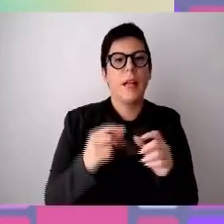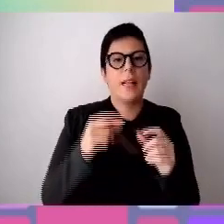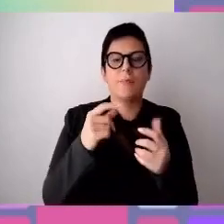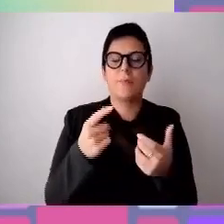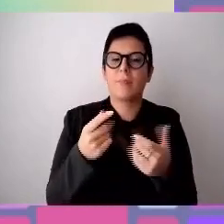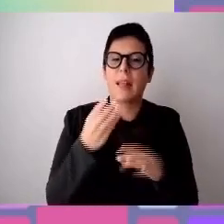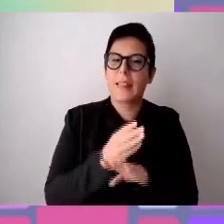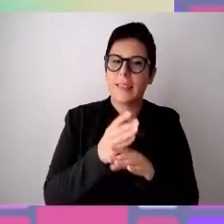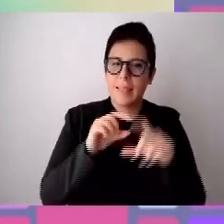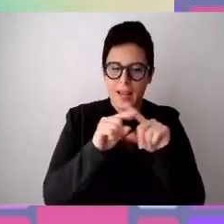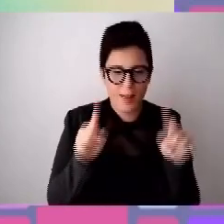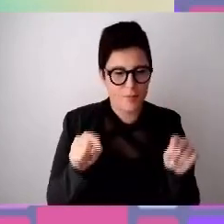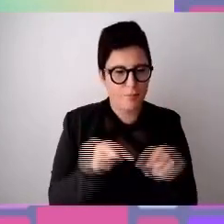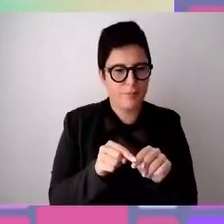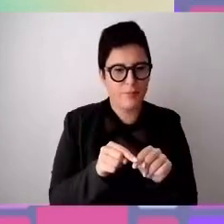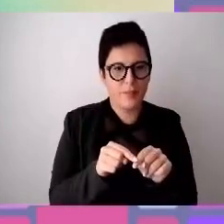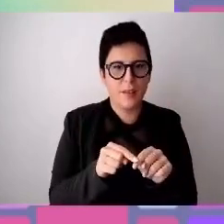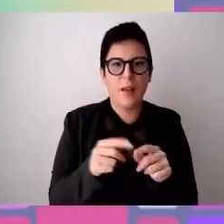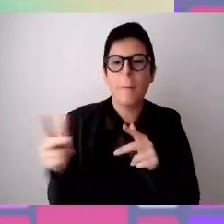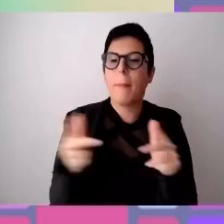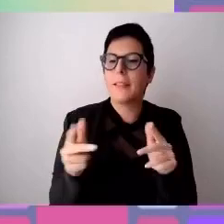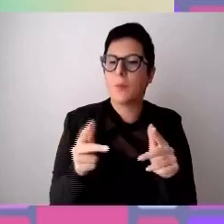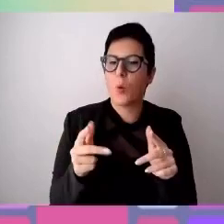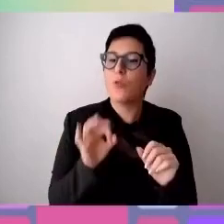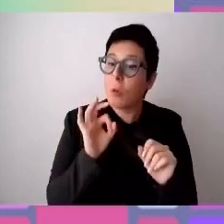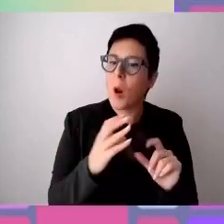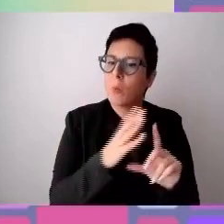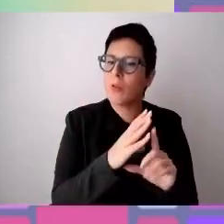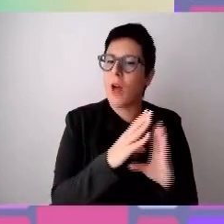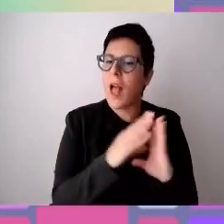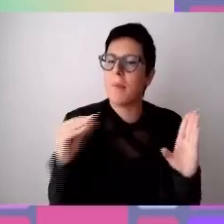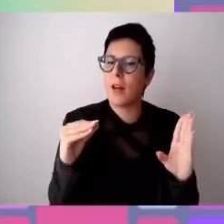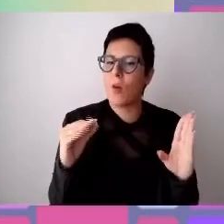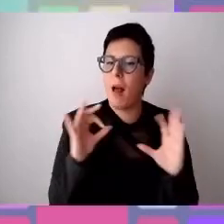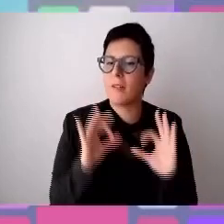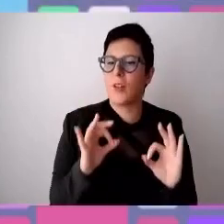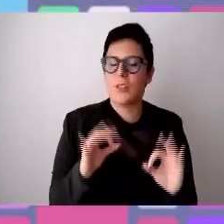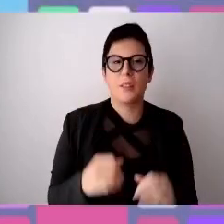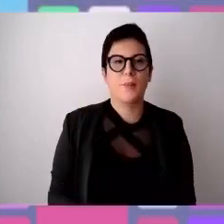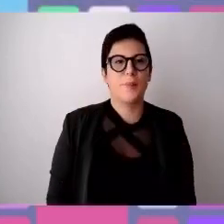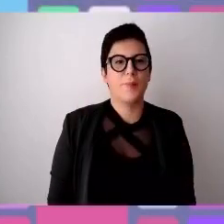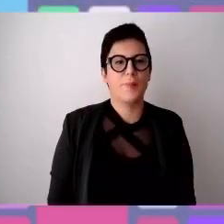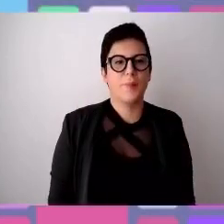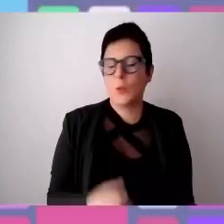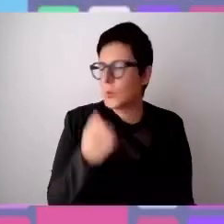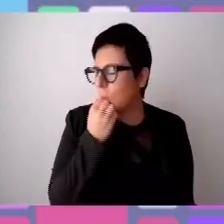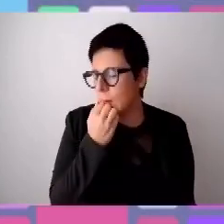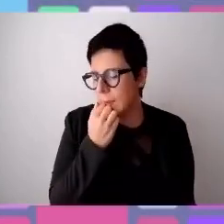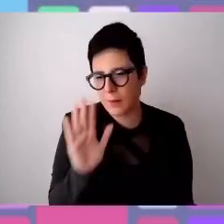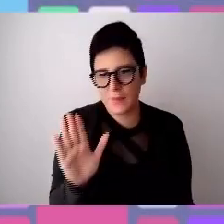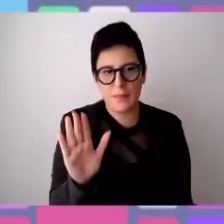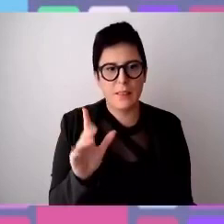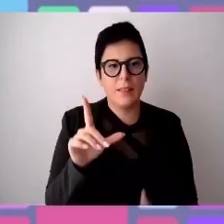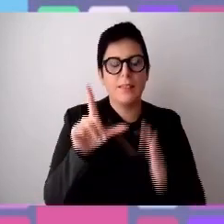dei mezzi pubblici. Bene, bene, scusami se ti ho interrotto Antonio, ma i